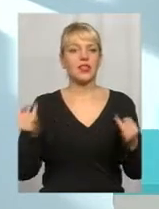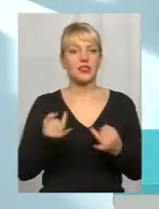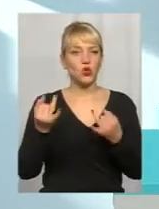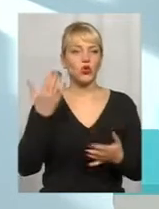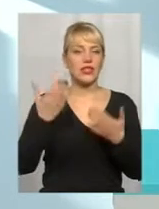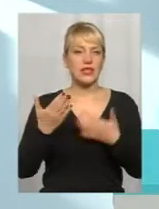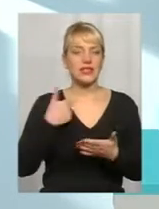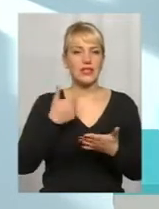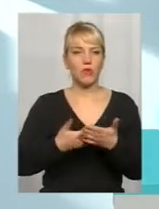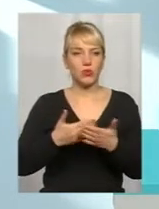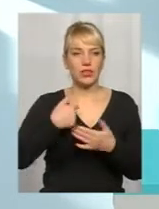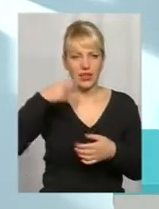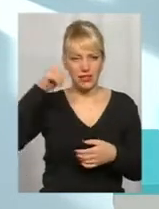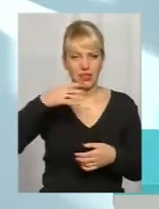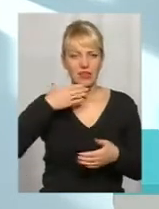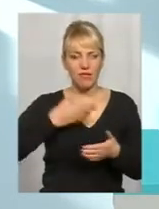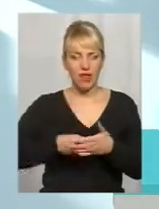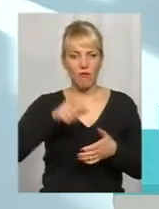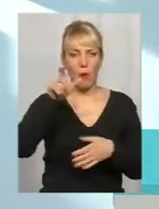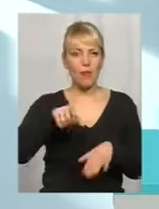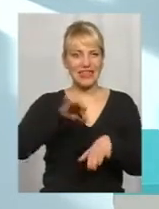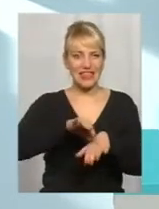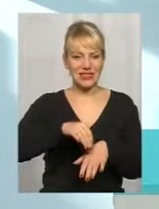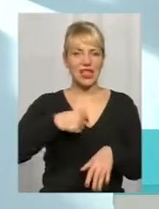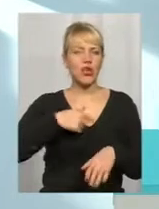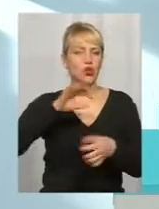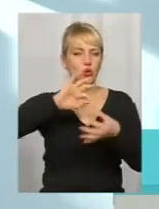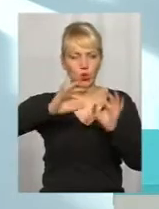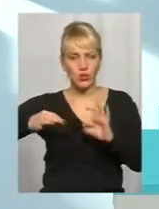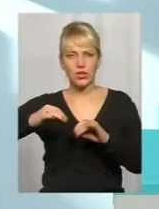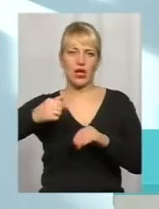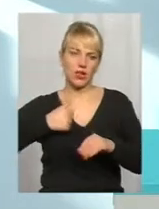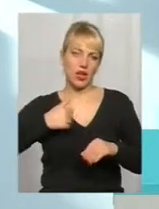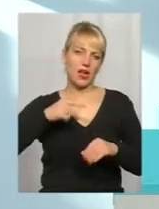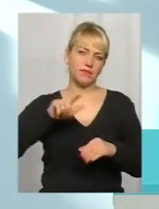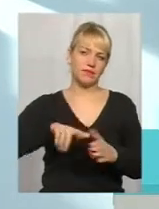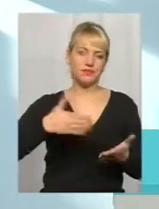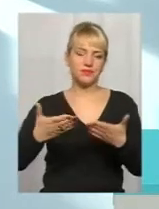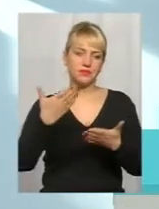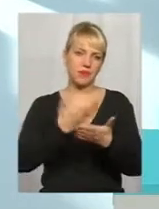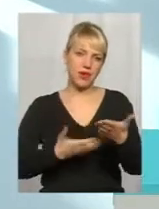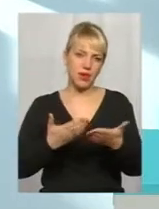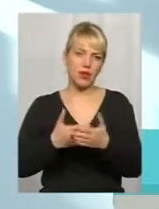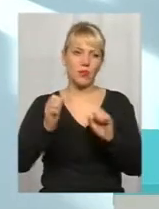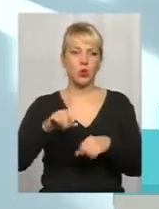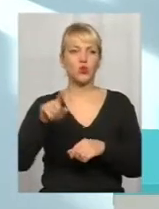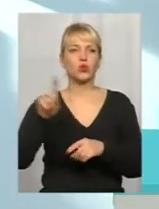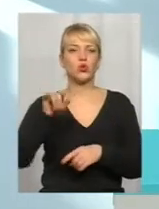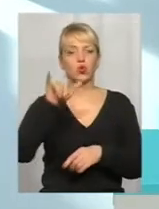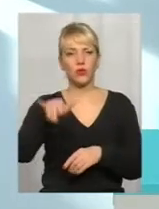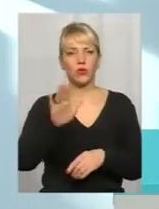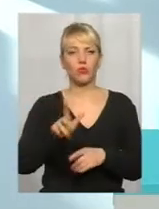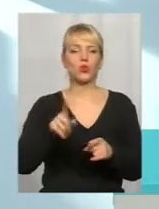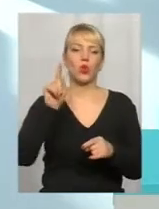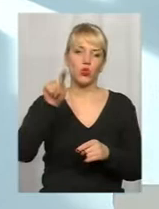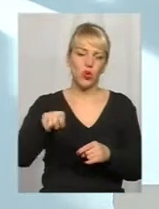допустим, я знаю своего пациента уже досконально, я действительно могу с той или иной вероятностью предполагать, что вот у него там будет то